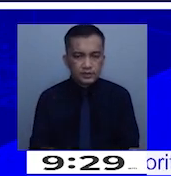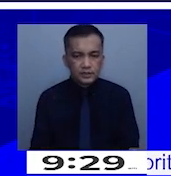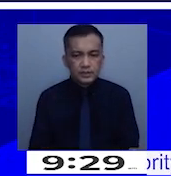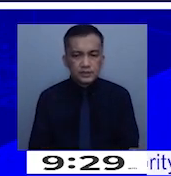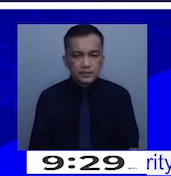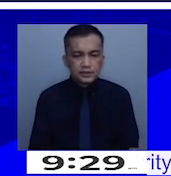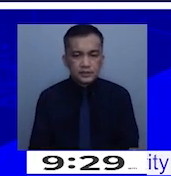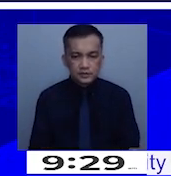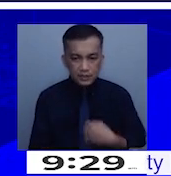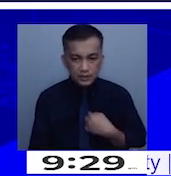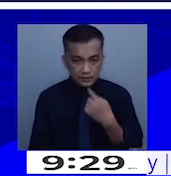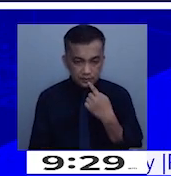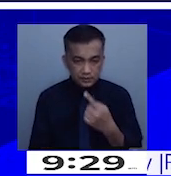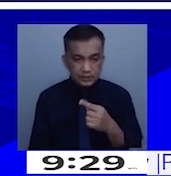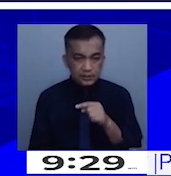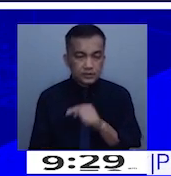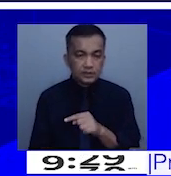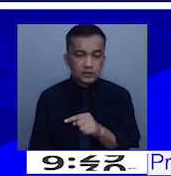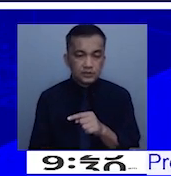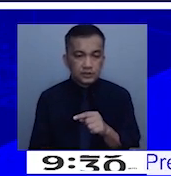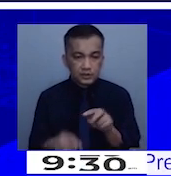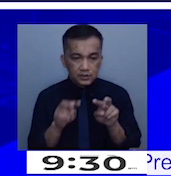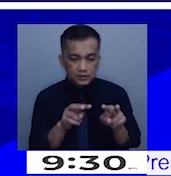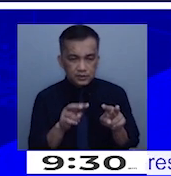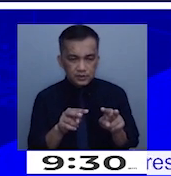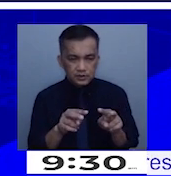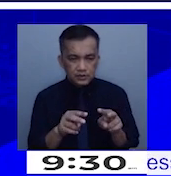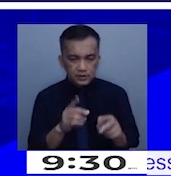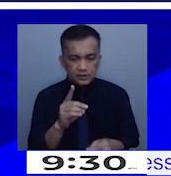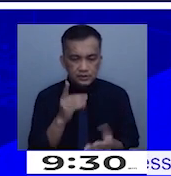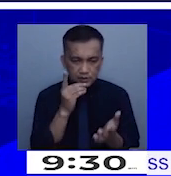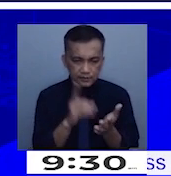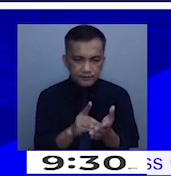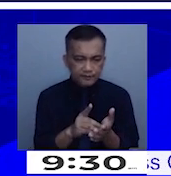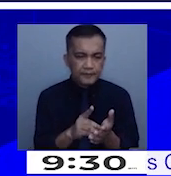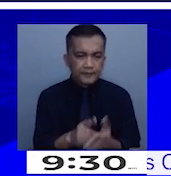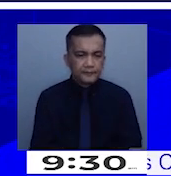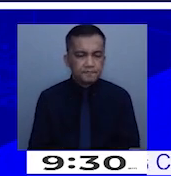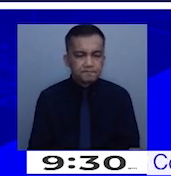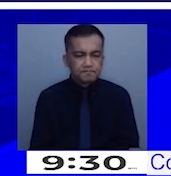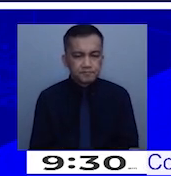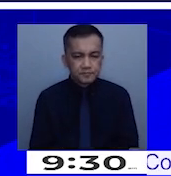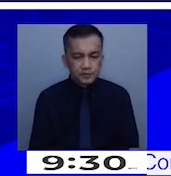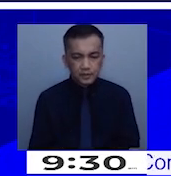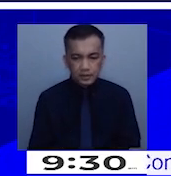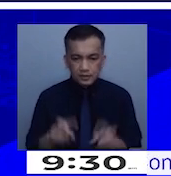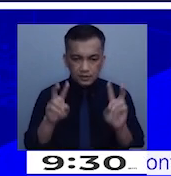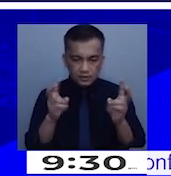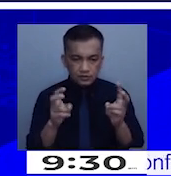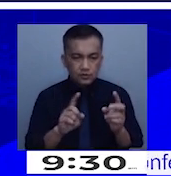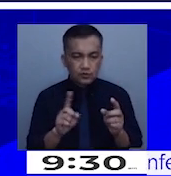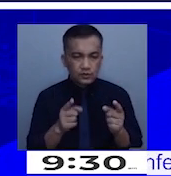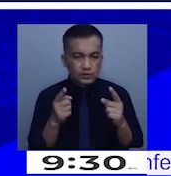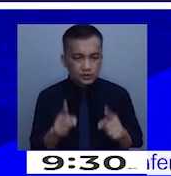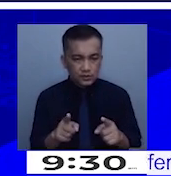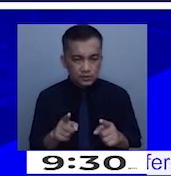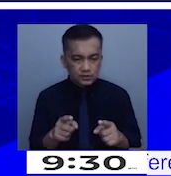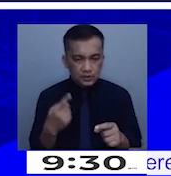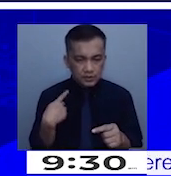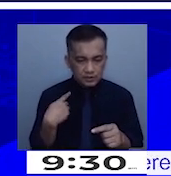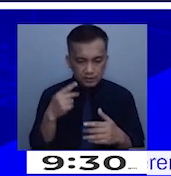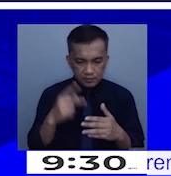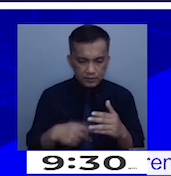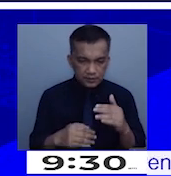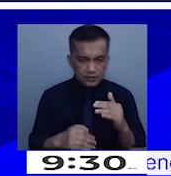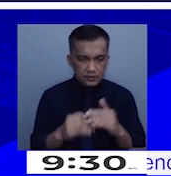Sabi ko nga, ito ay tinitingnan namin yung data. In terms of what happened if there was no price cap,